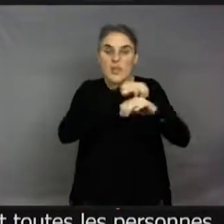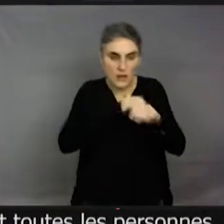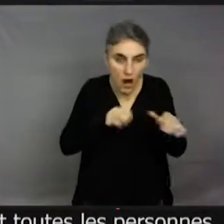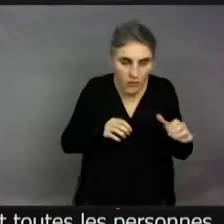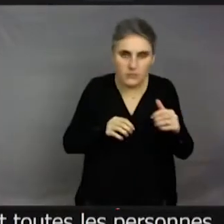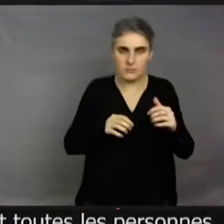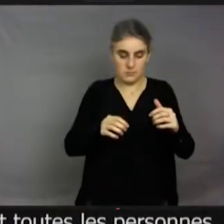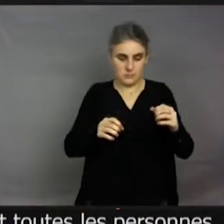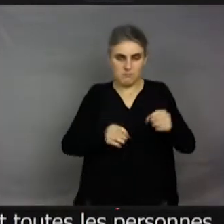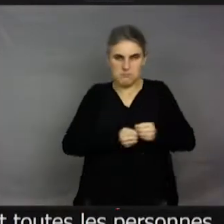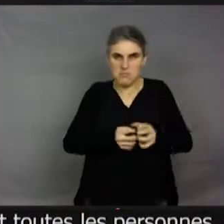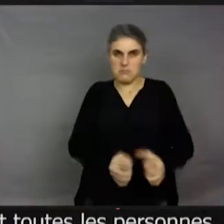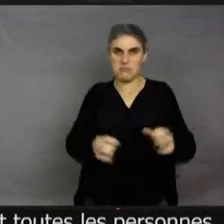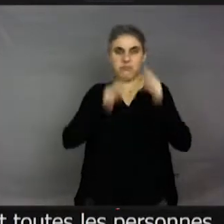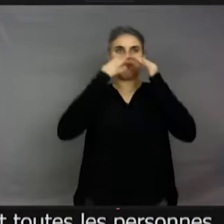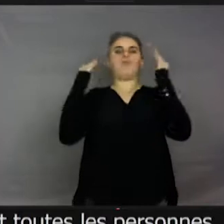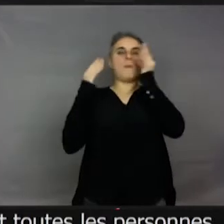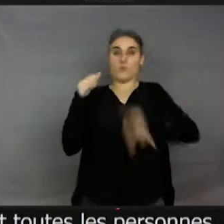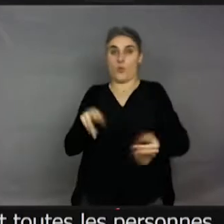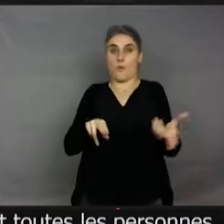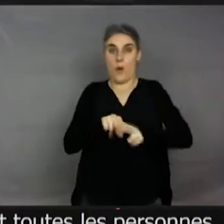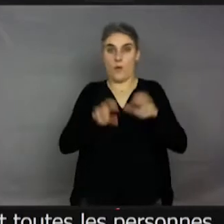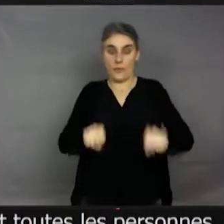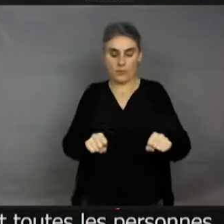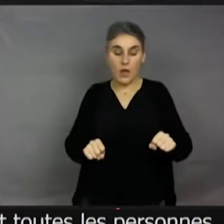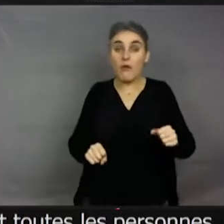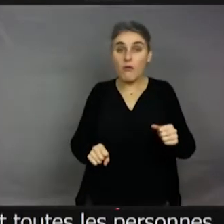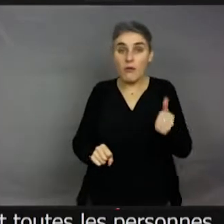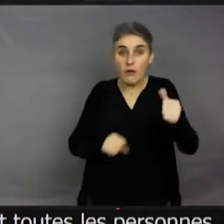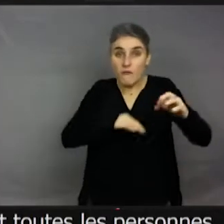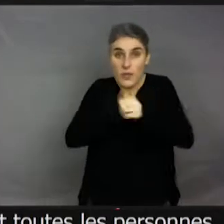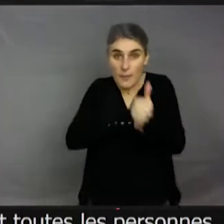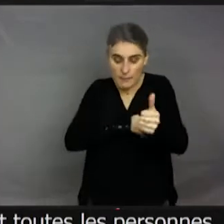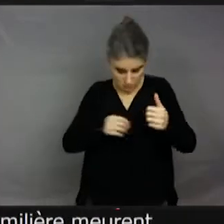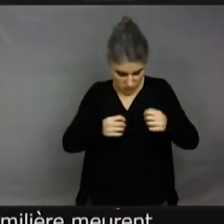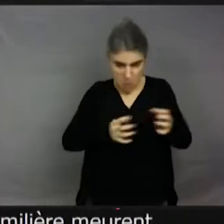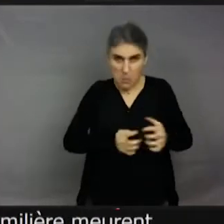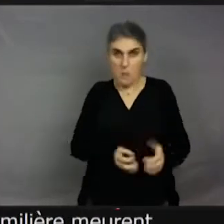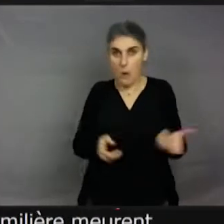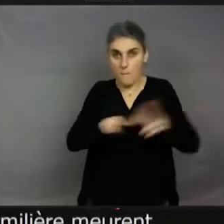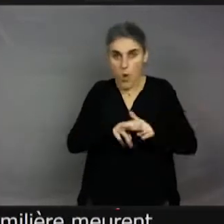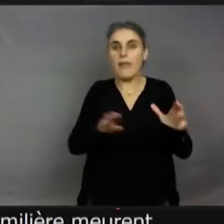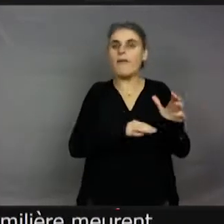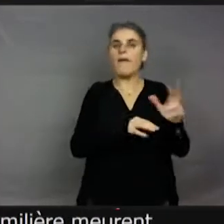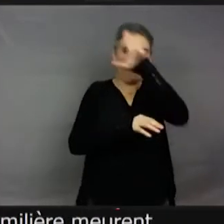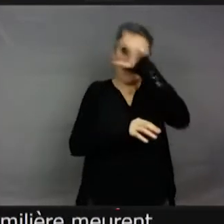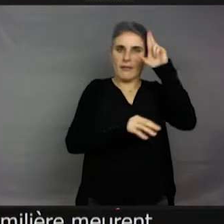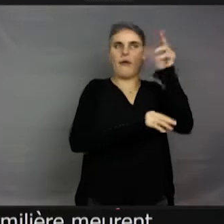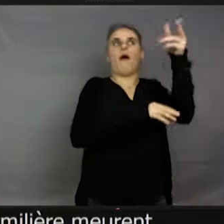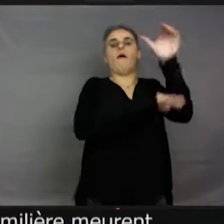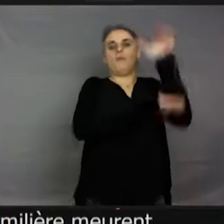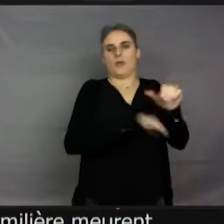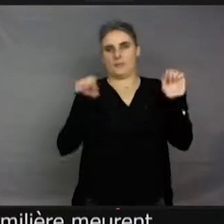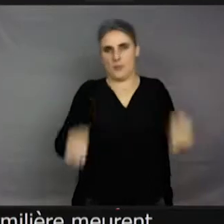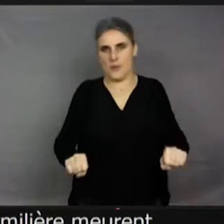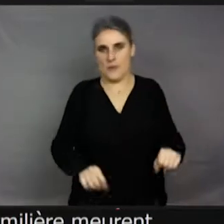Alors l'individu meurt aussi avec l'explosion de ses grandes glandes, mais ça permet de protéger la reine. Et il y a aussi chez